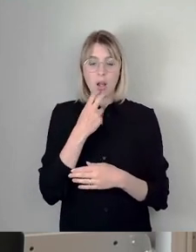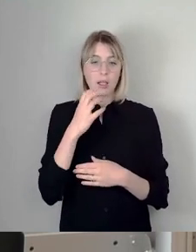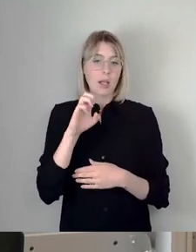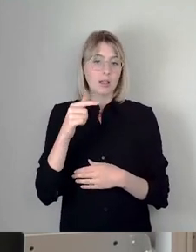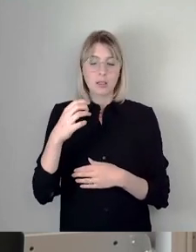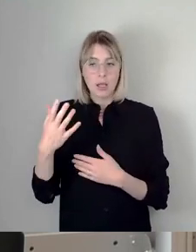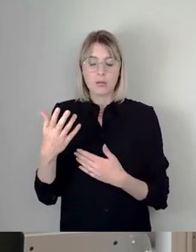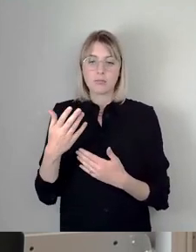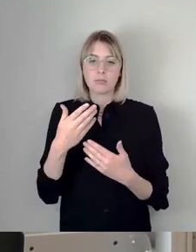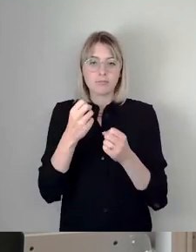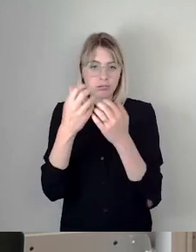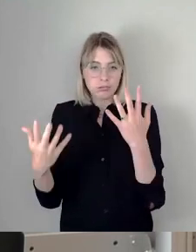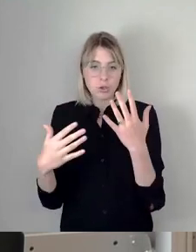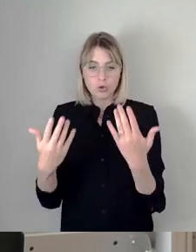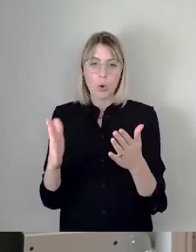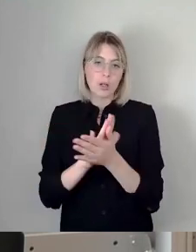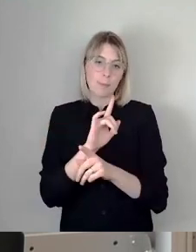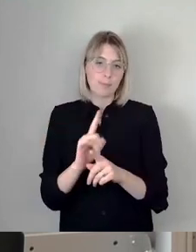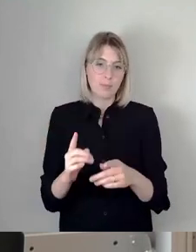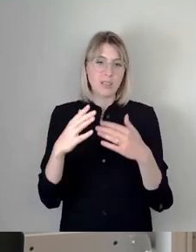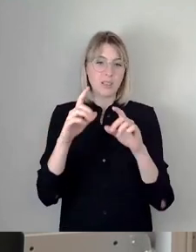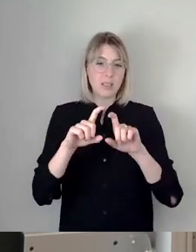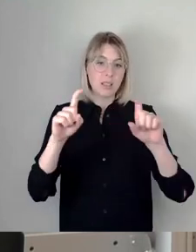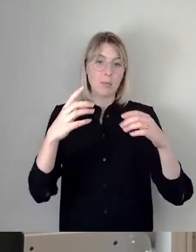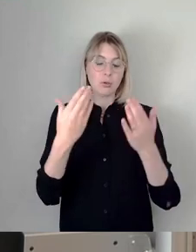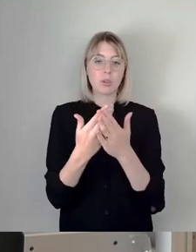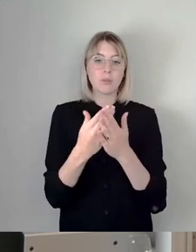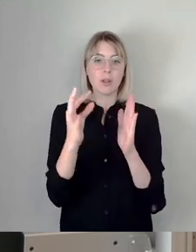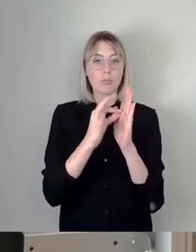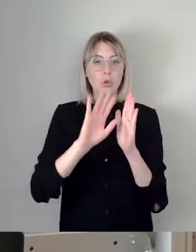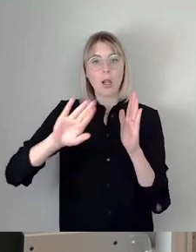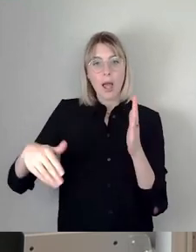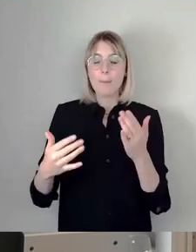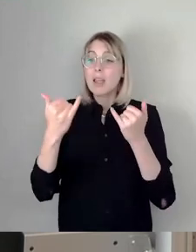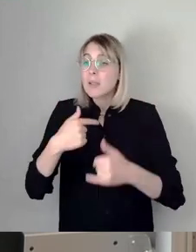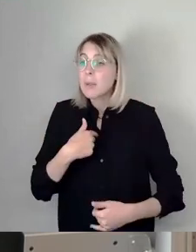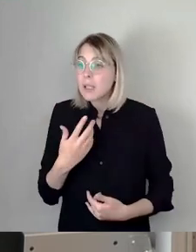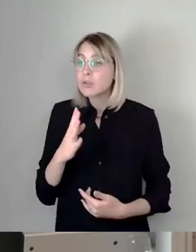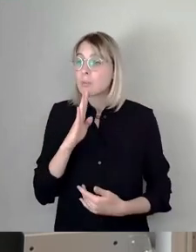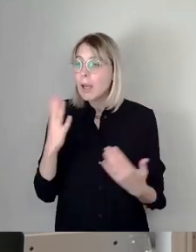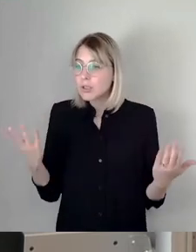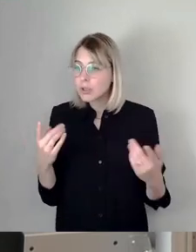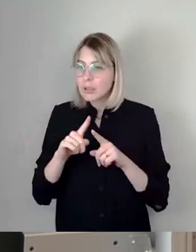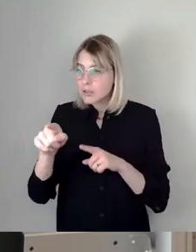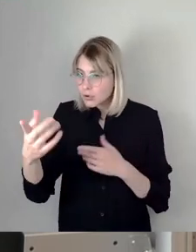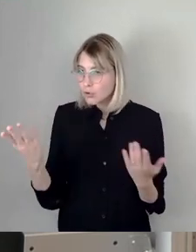Das ist das Thema. Und deswegen haben wir diesen Punkt auch rausgenommen. Jetzt bin ich, jetzt bin ich überwiegend dran, Frau Schanetzki.